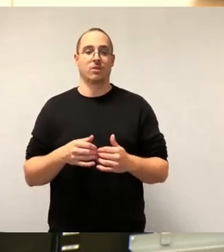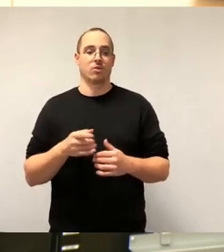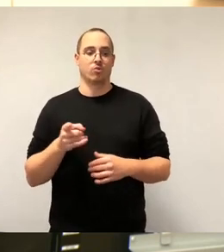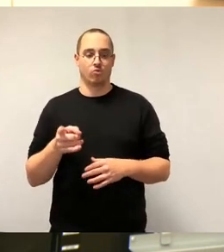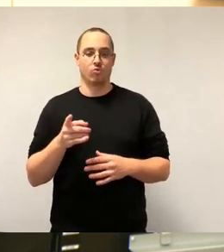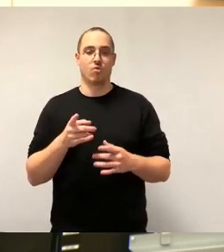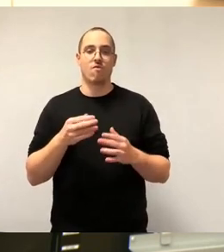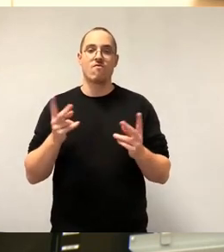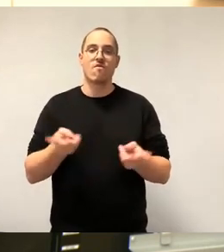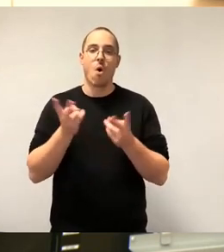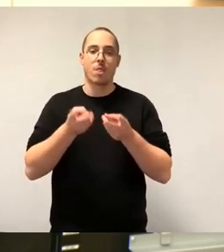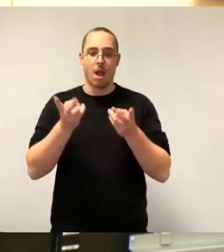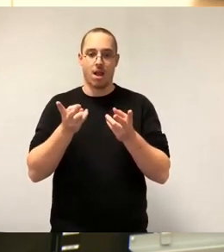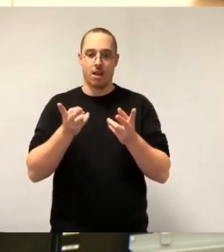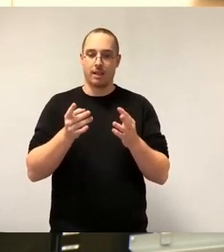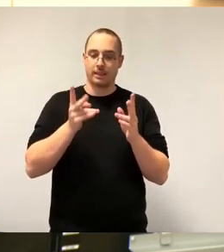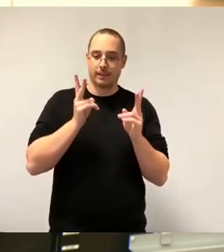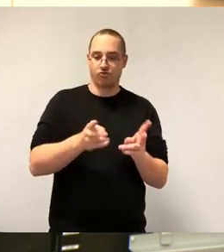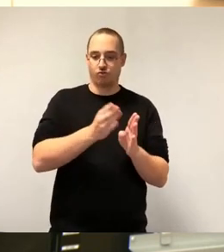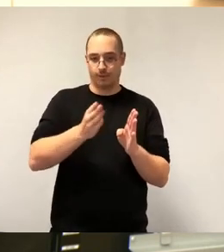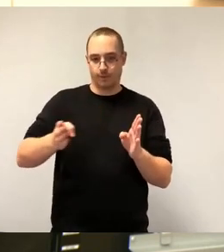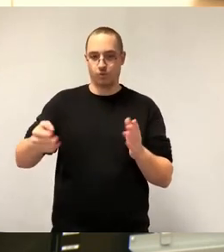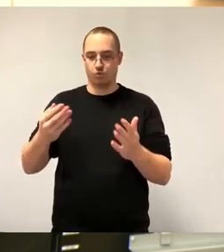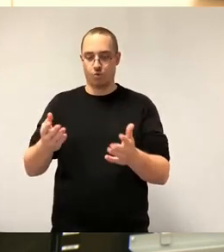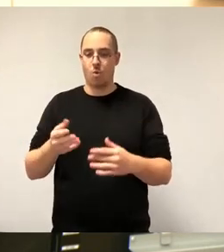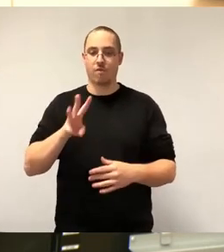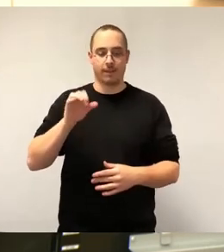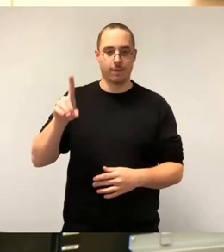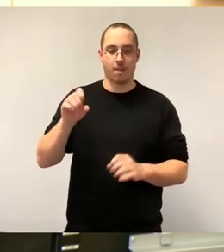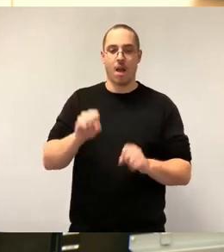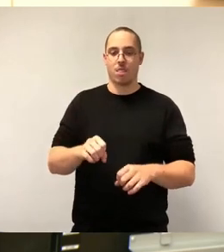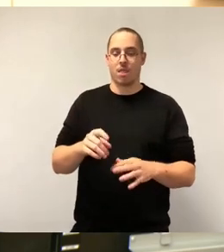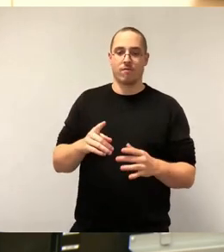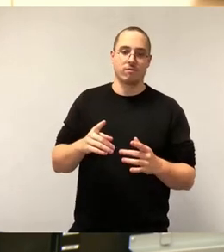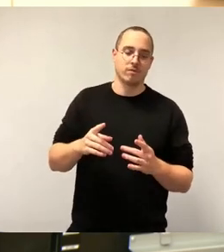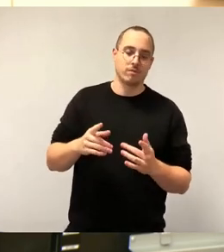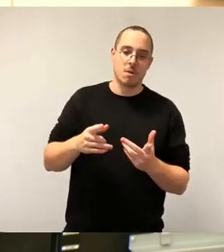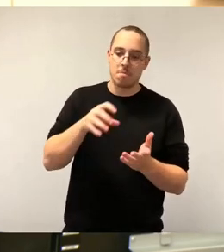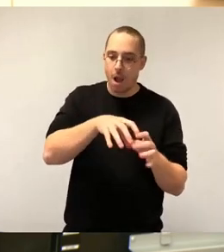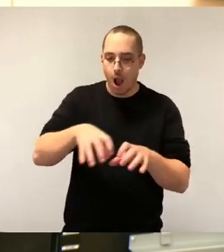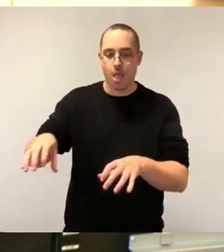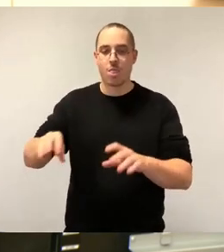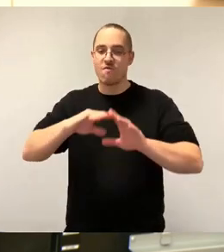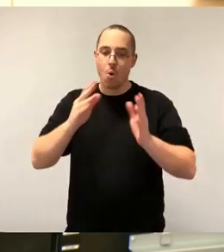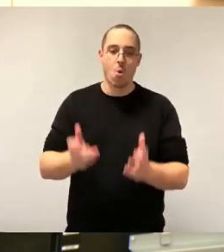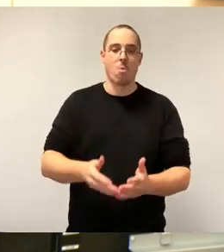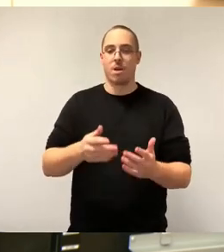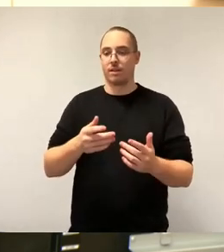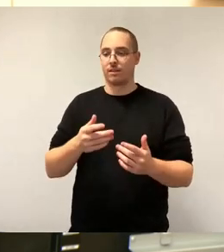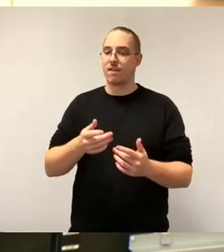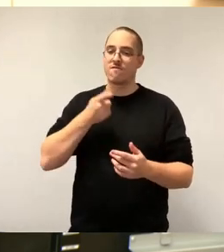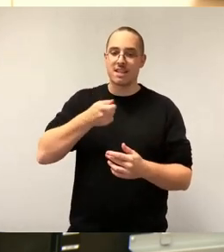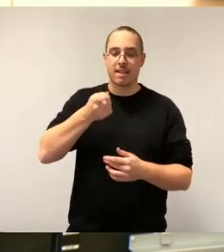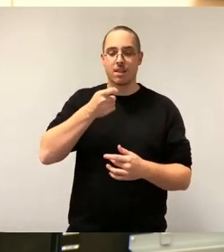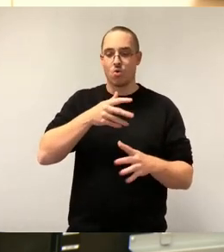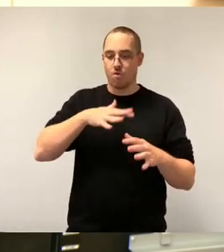die Baukostenberechnung, die Zinslandschaft, Bankenfinanzierungsvolumen, aktuelle Verfügbarkeit neuer Fördermittel des Bundes und Landes,